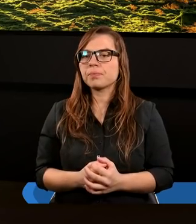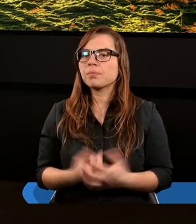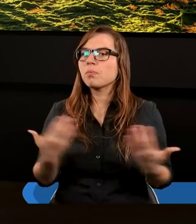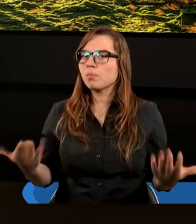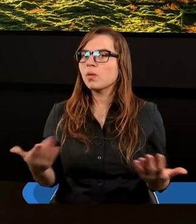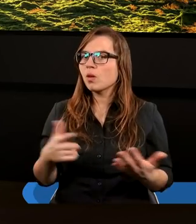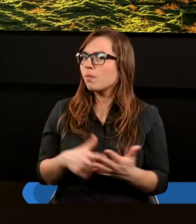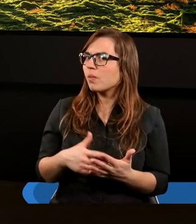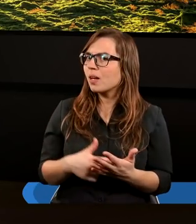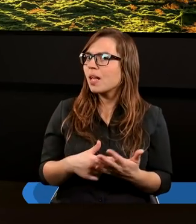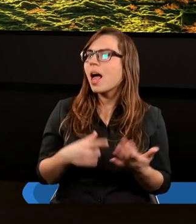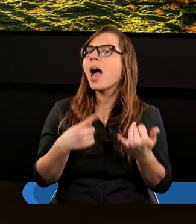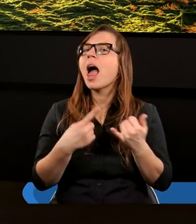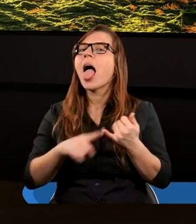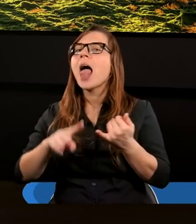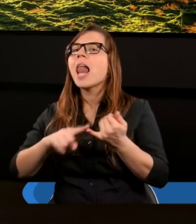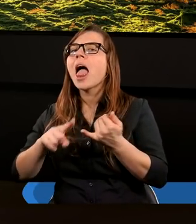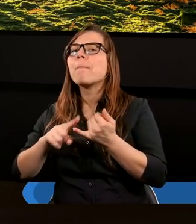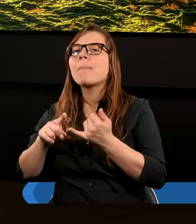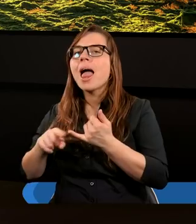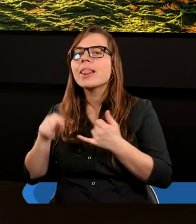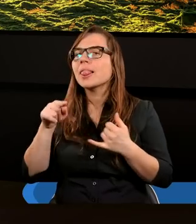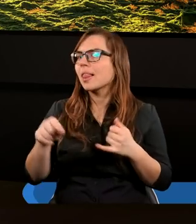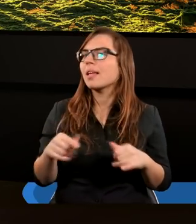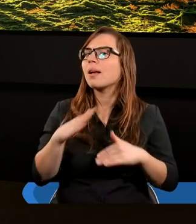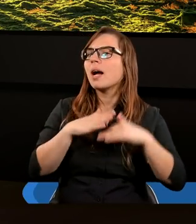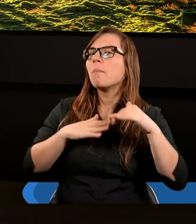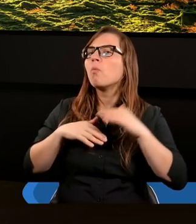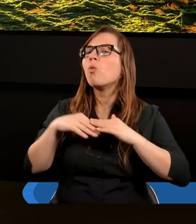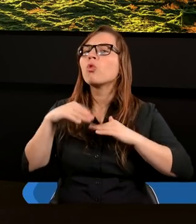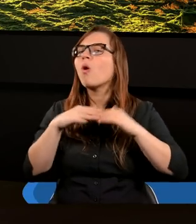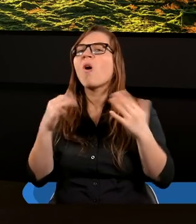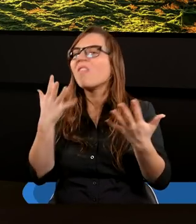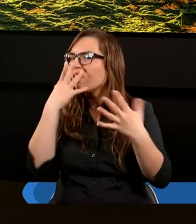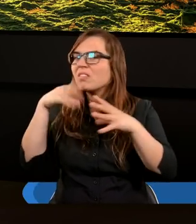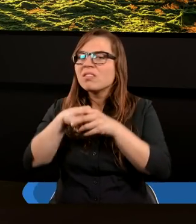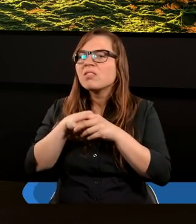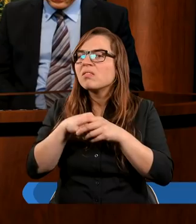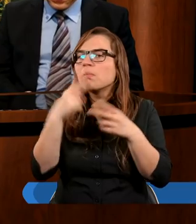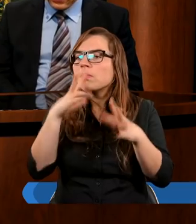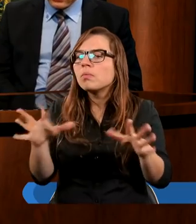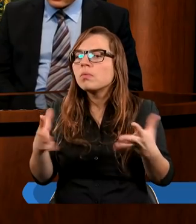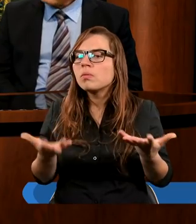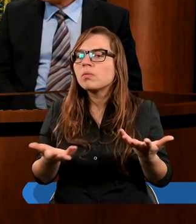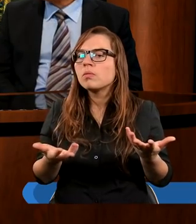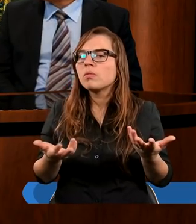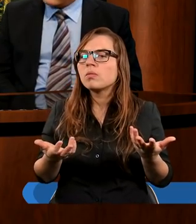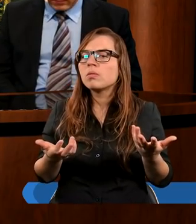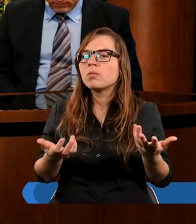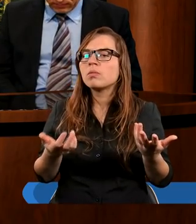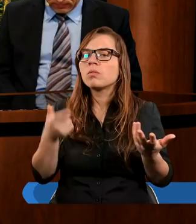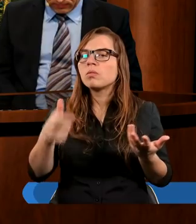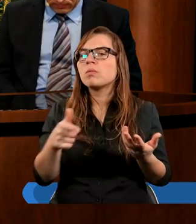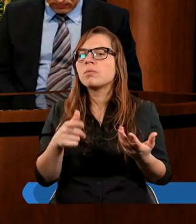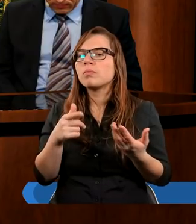No i właśnie, jakie są elementy tej budowli? Tutaj już w bardzo jasny sposób pokazane. Niezbędne do tego